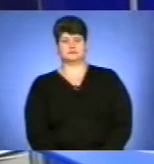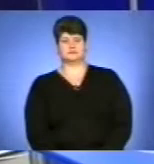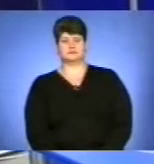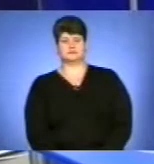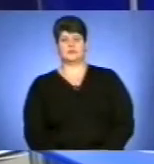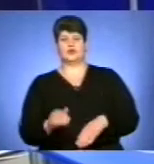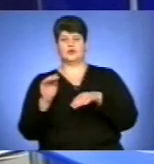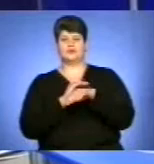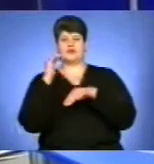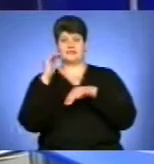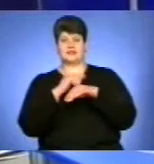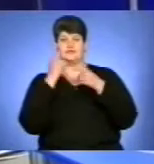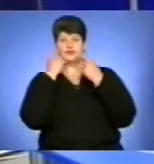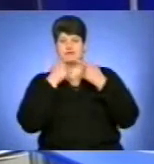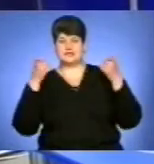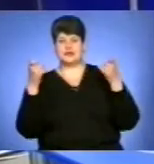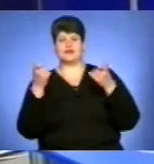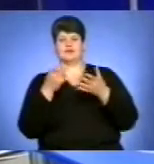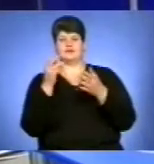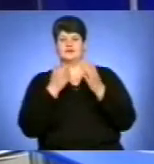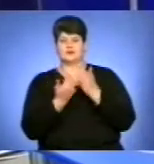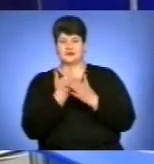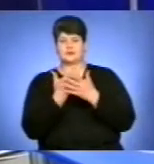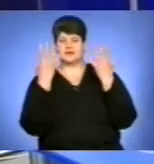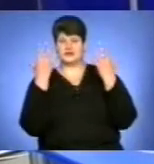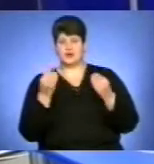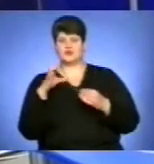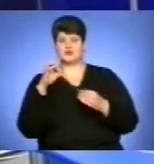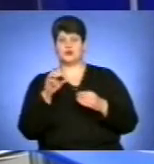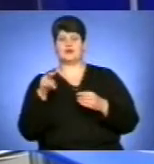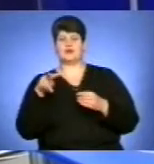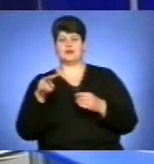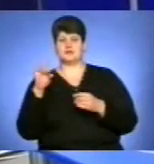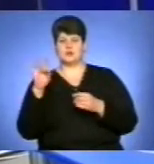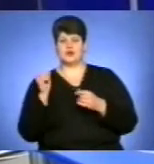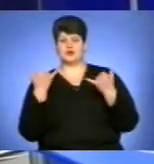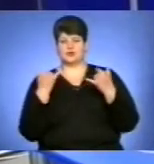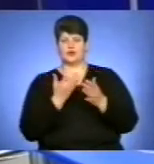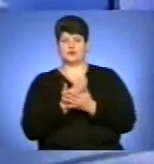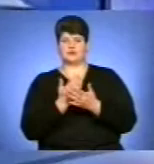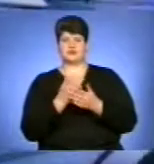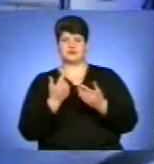Добрий вечір з інформаційною картиною дня у студії Лариси Романів. Сьогодні у випуску про таке.